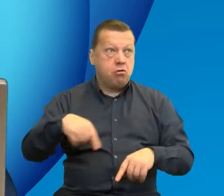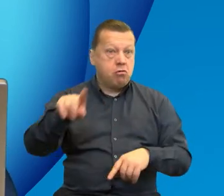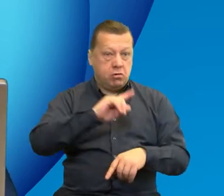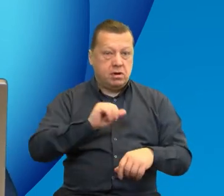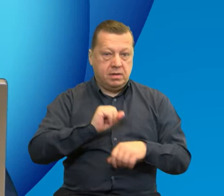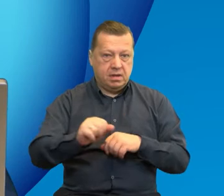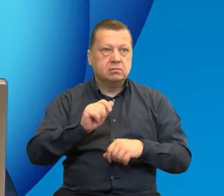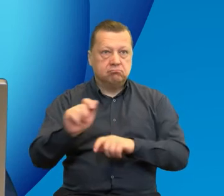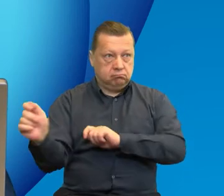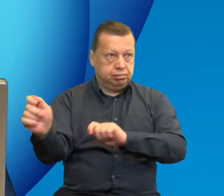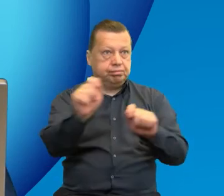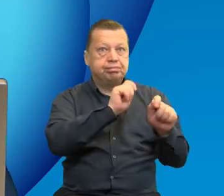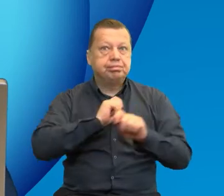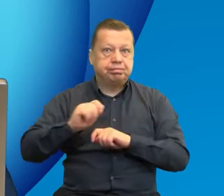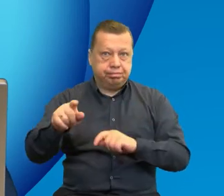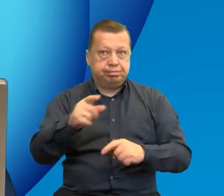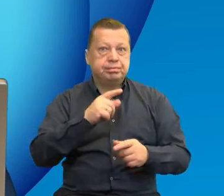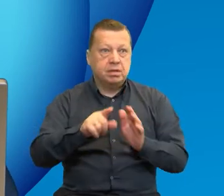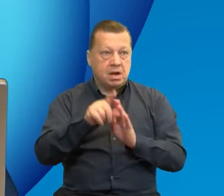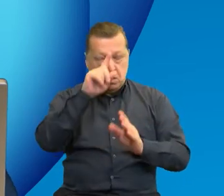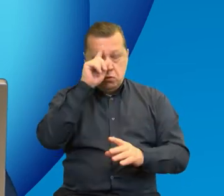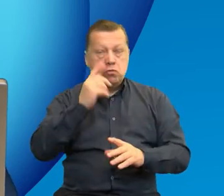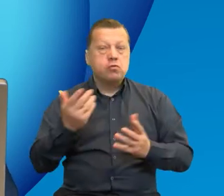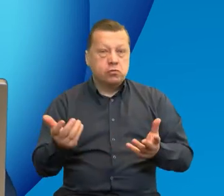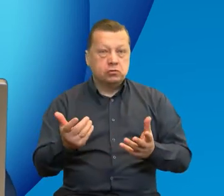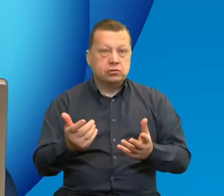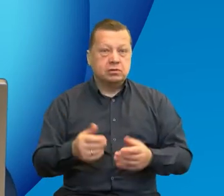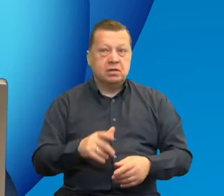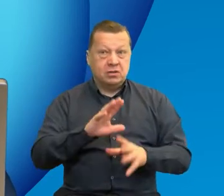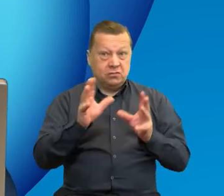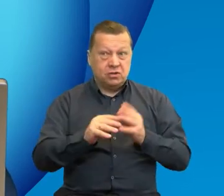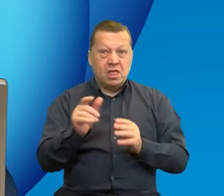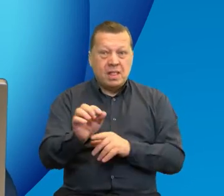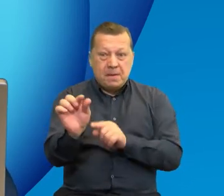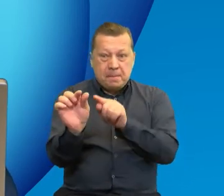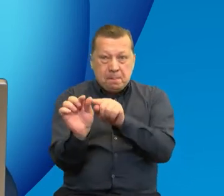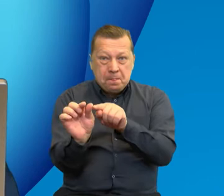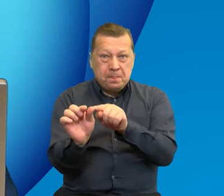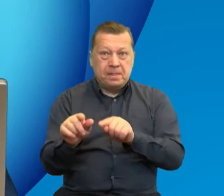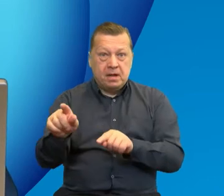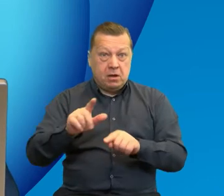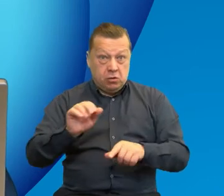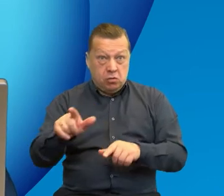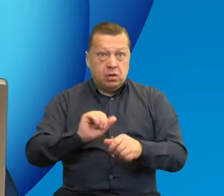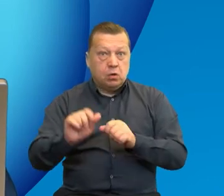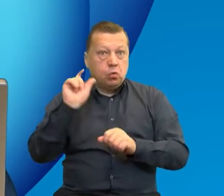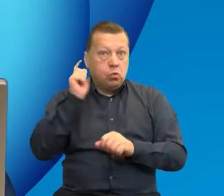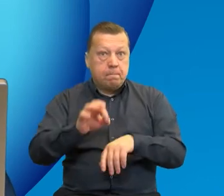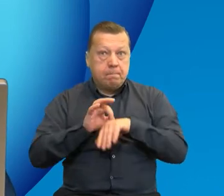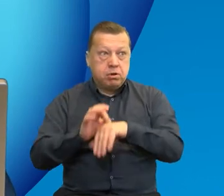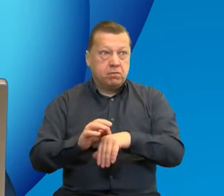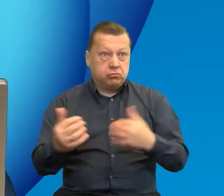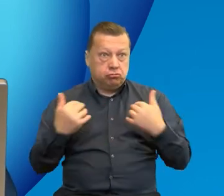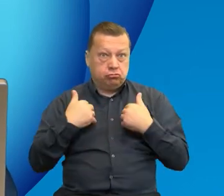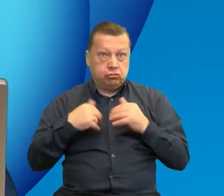uświadamiają nam, jak wiele zależy od tych najmniejszych istot, jak wiele zależy jakby